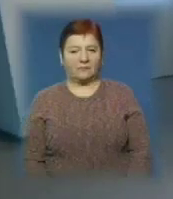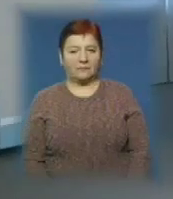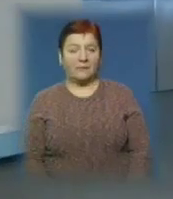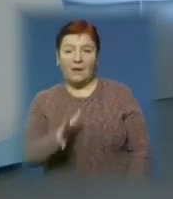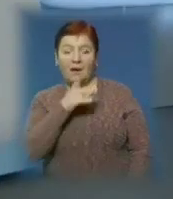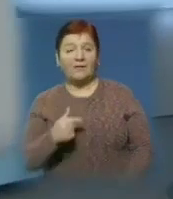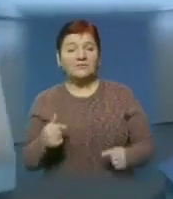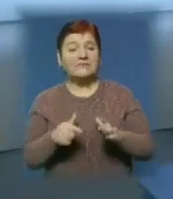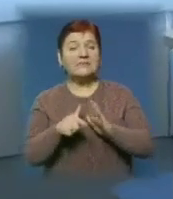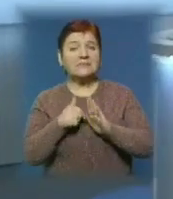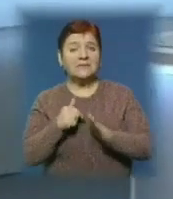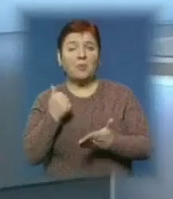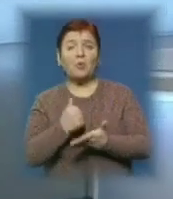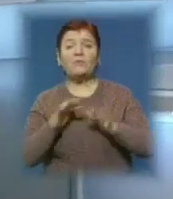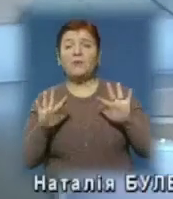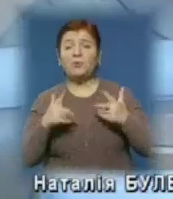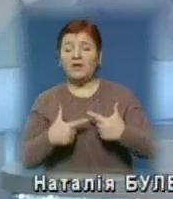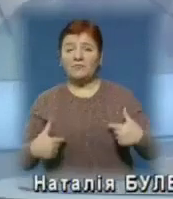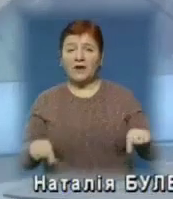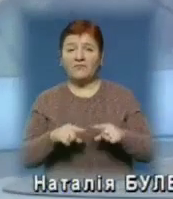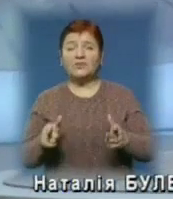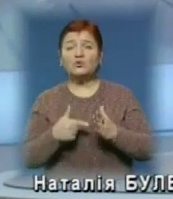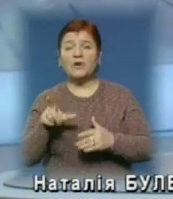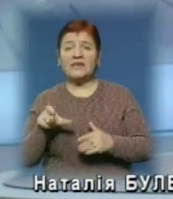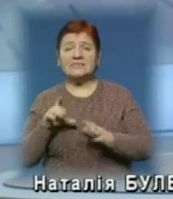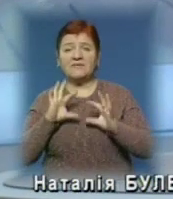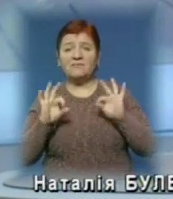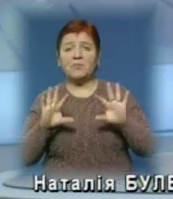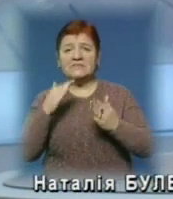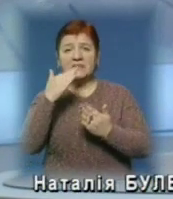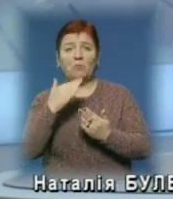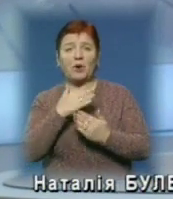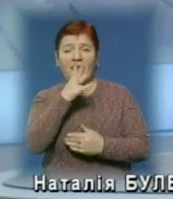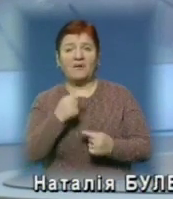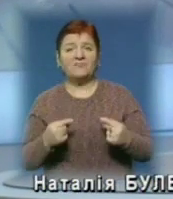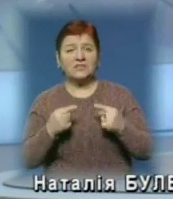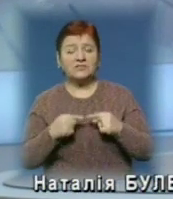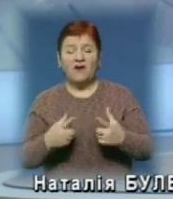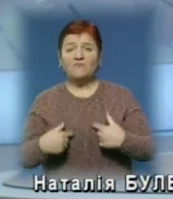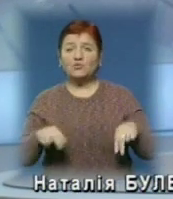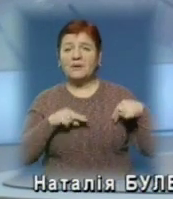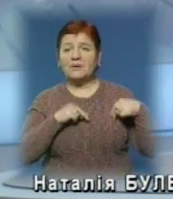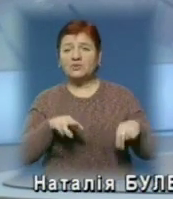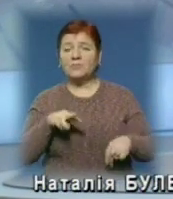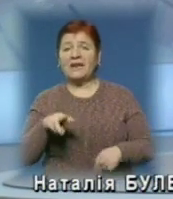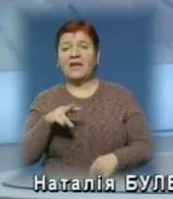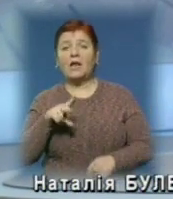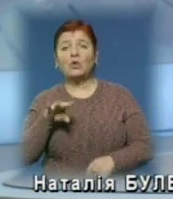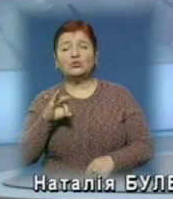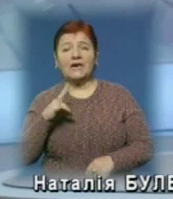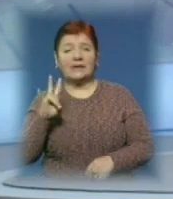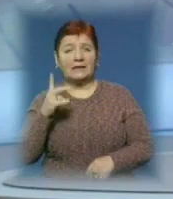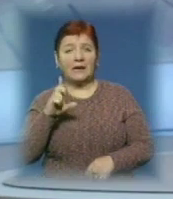Час дізнатися про головні події в краї від журналістів інформаційної програми «Вчасно». В студії для вас працюють Мар'яна Лошак, Наталя Булеця.